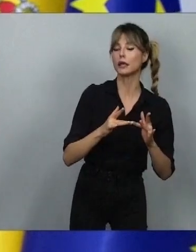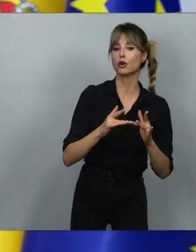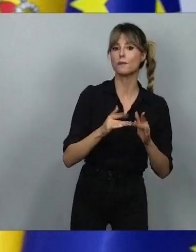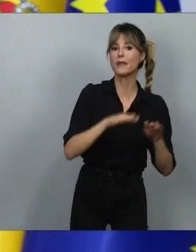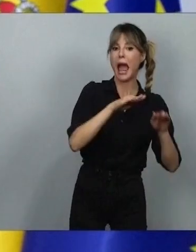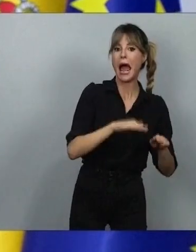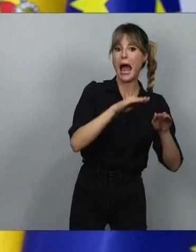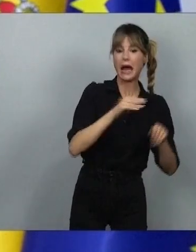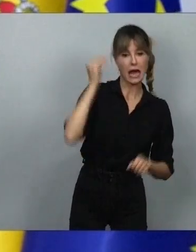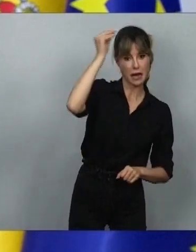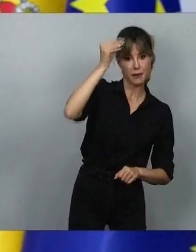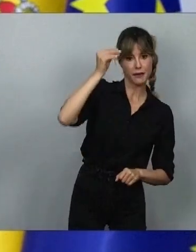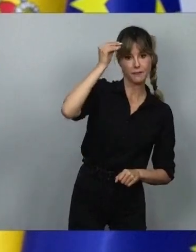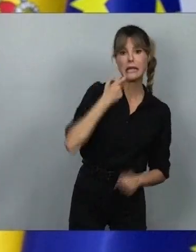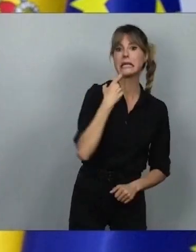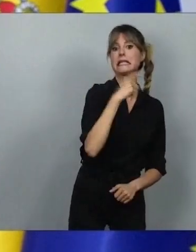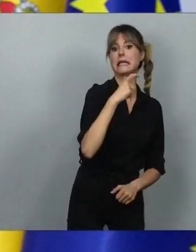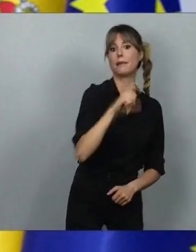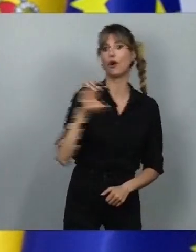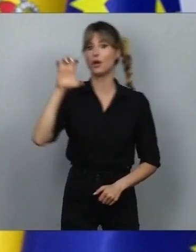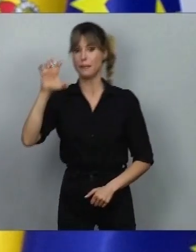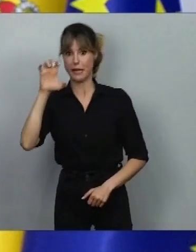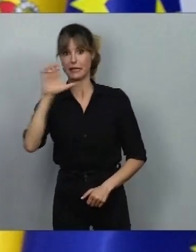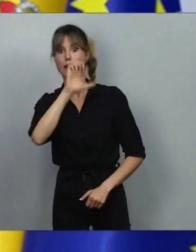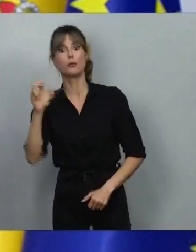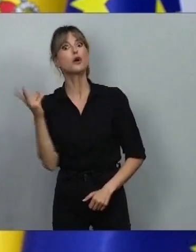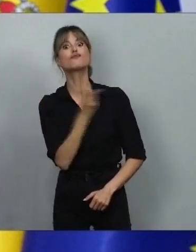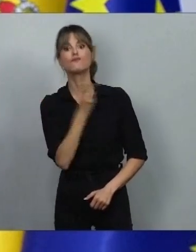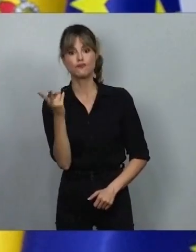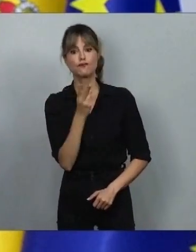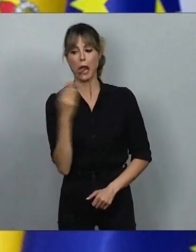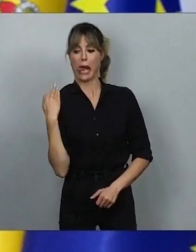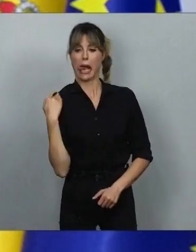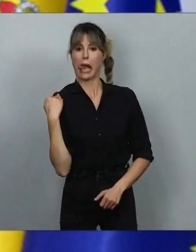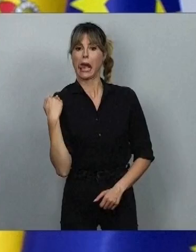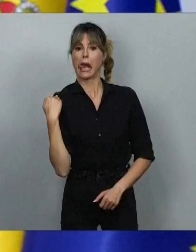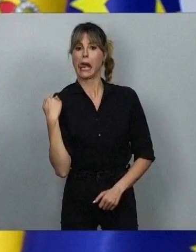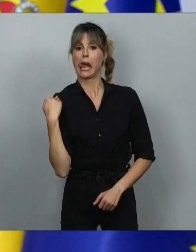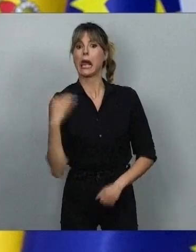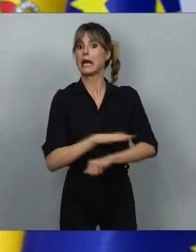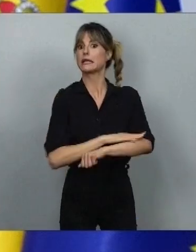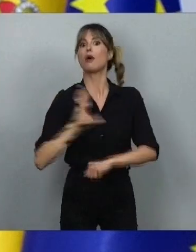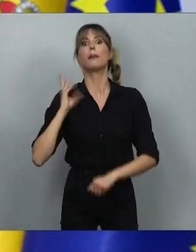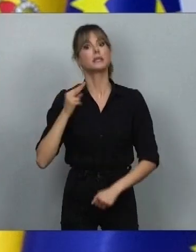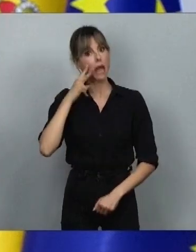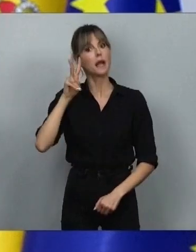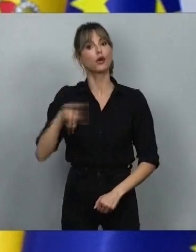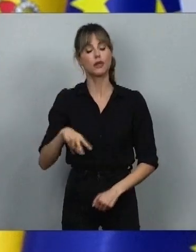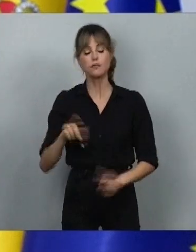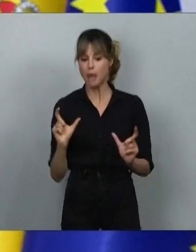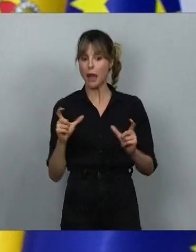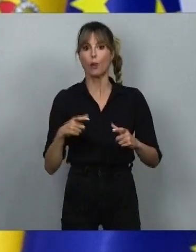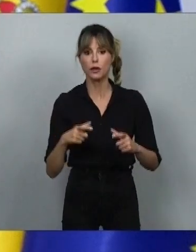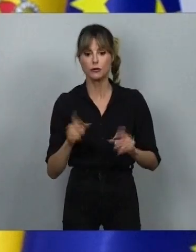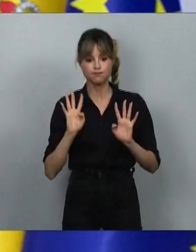الأوروبي هذه كانت روح الاجتماع الذي عقد في يوم الجمعة السابقة في